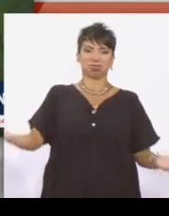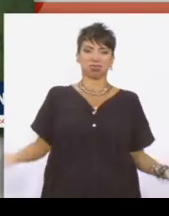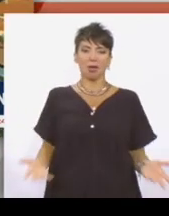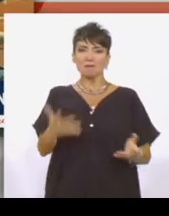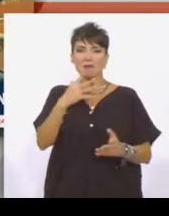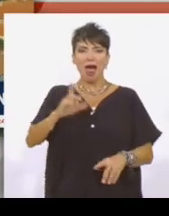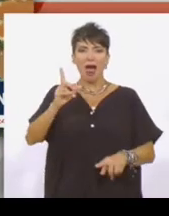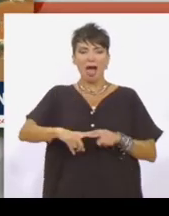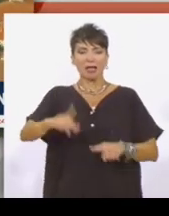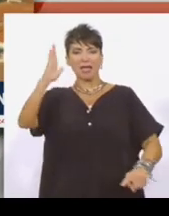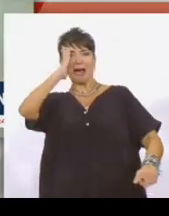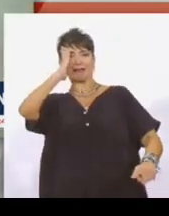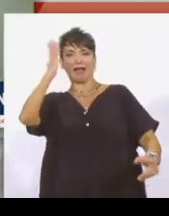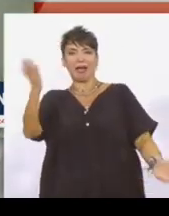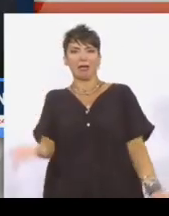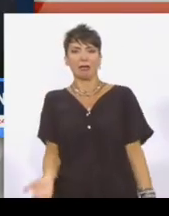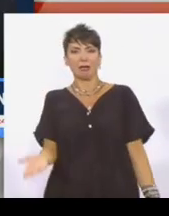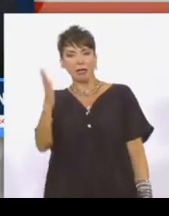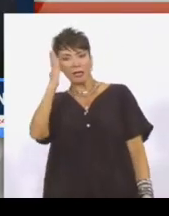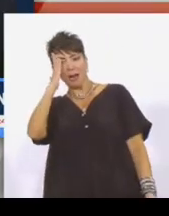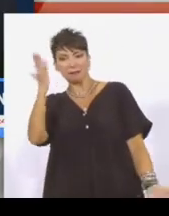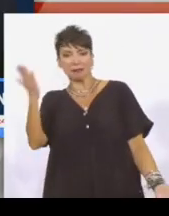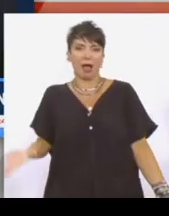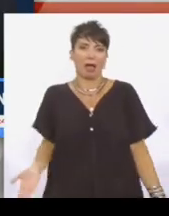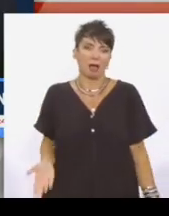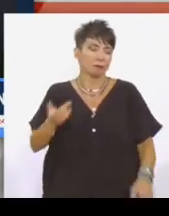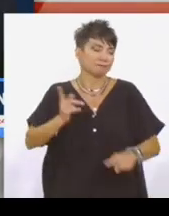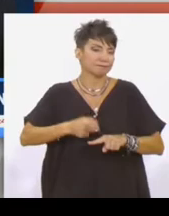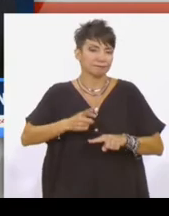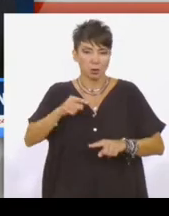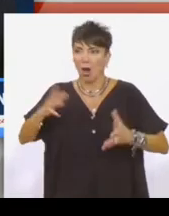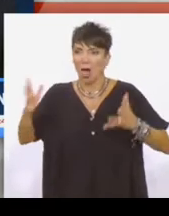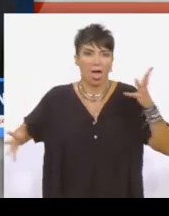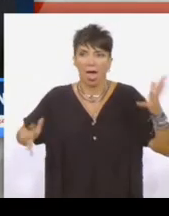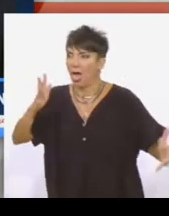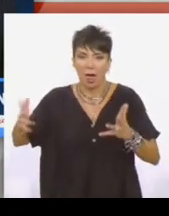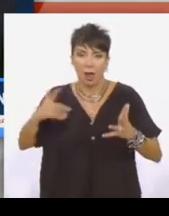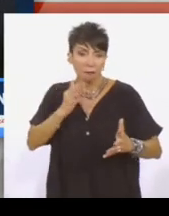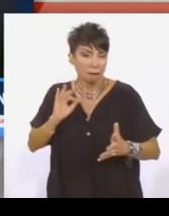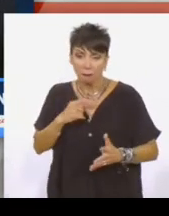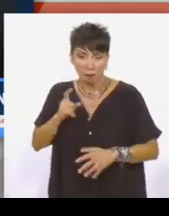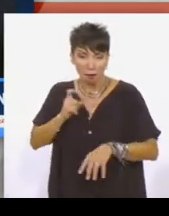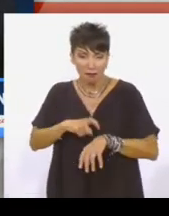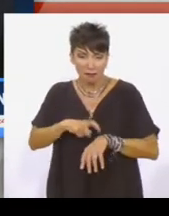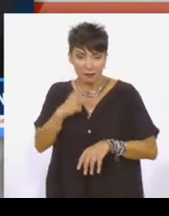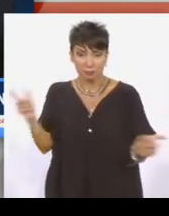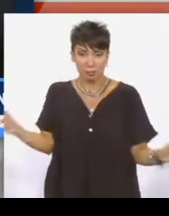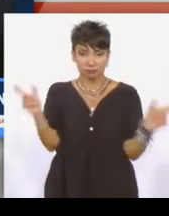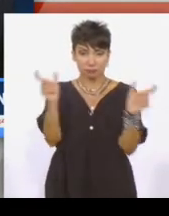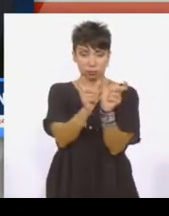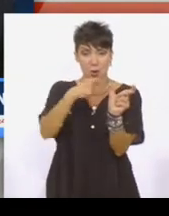και στον ύπνο. Δηλαδή κοιμότανε τον ύπνο του δικαίου να το πούμε διαφορετικά και τώρα τρέχει πίσω από τις εξελίξεις Αντώνη καθώς το συνθετικό όνομα